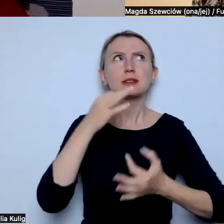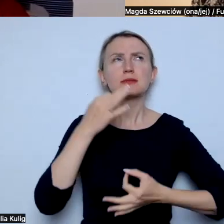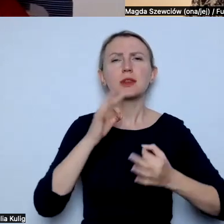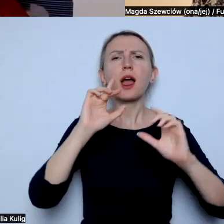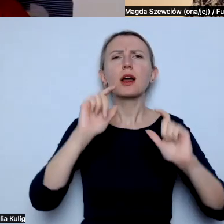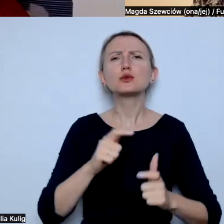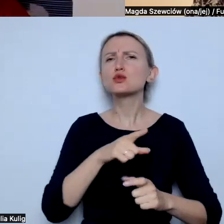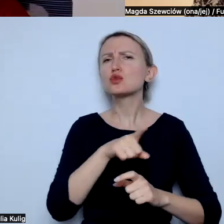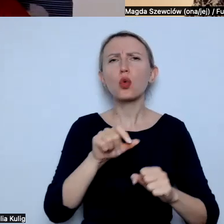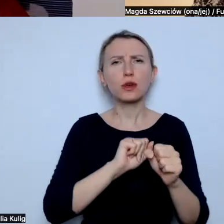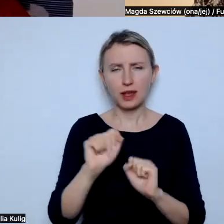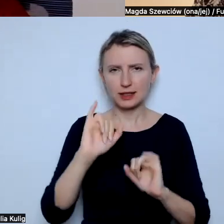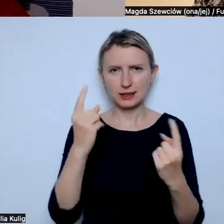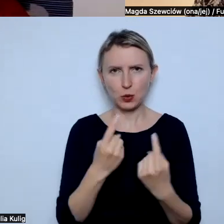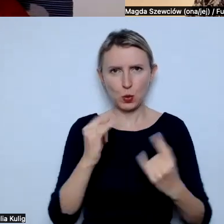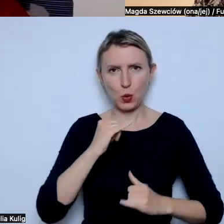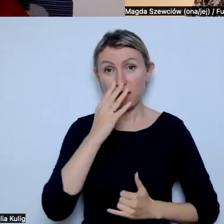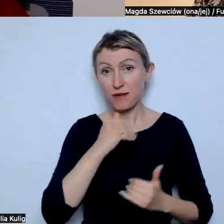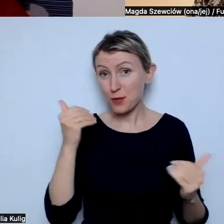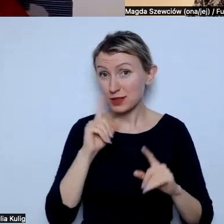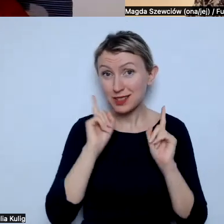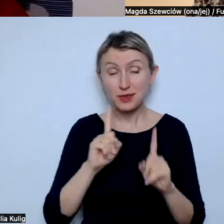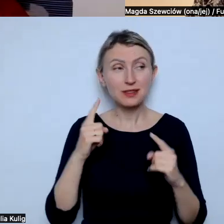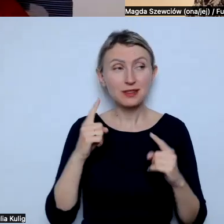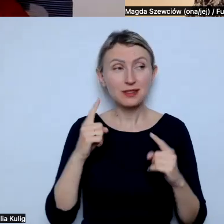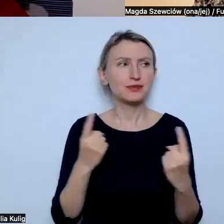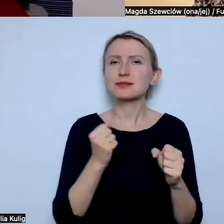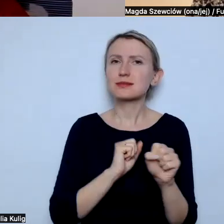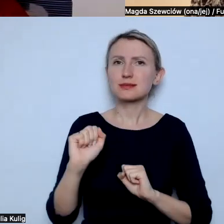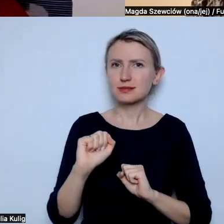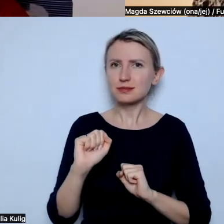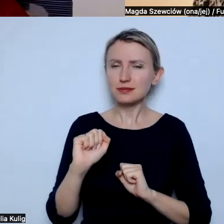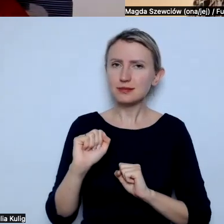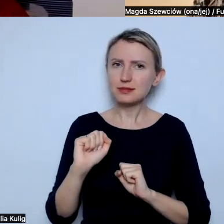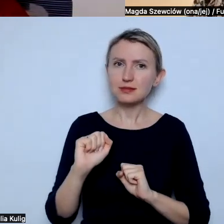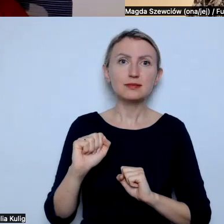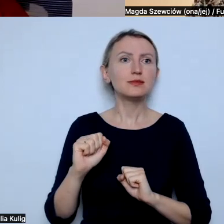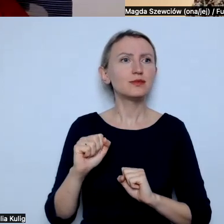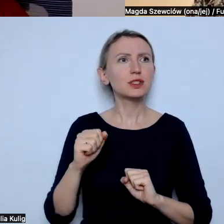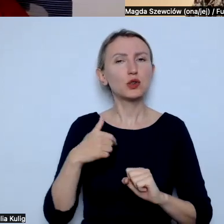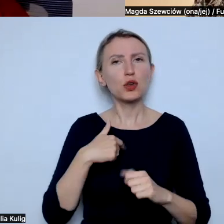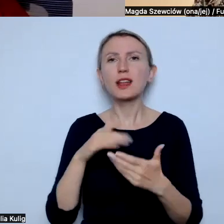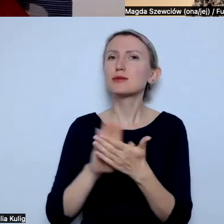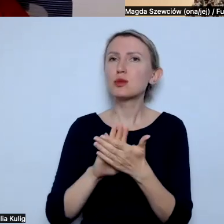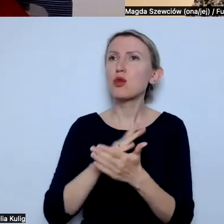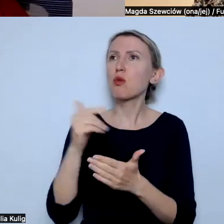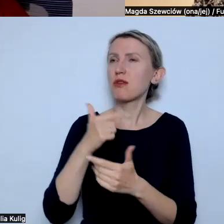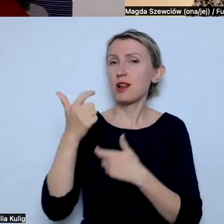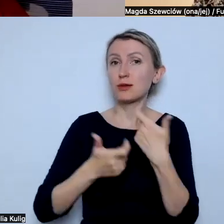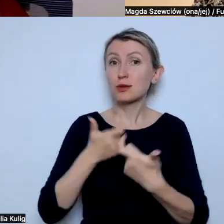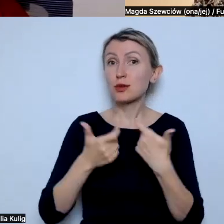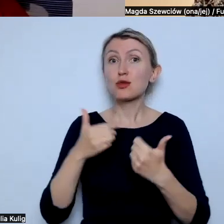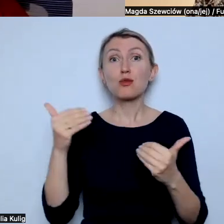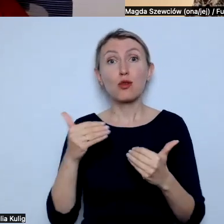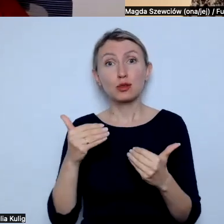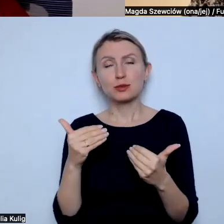zadziewa. wtedy rzeczywiście może być tak, że to nie jest miejsce, z którego ja teraz z przeprosinami powinnam wyjść, bo może być tak,